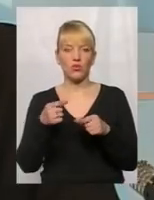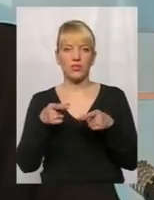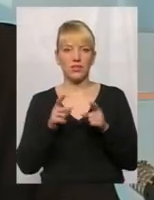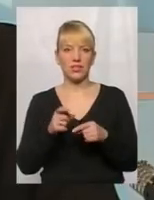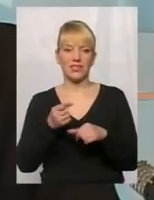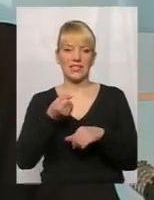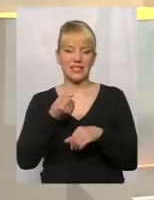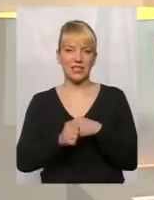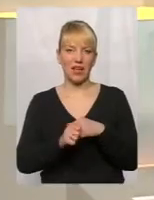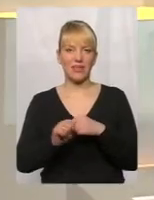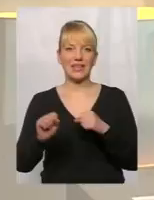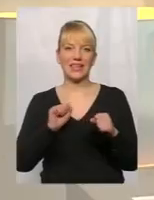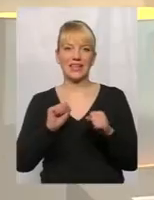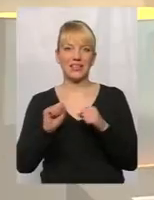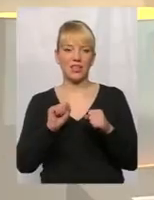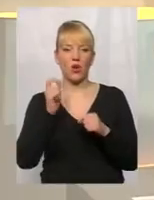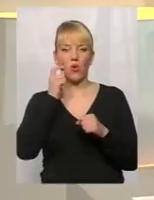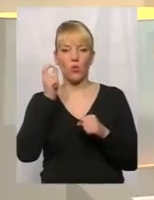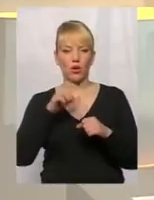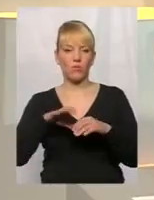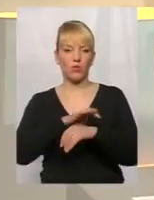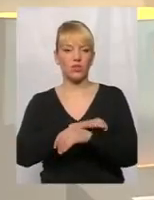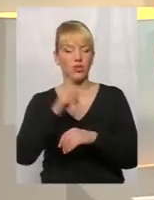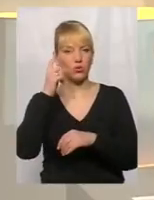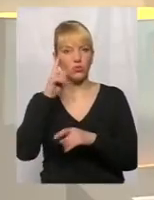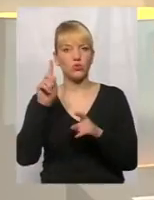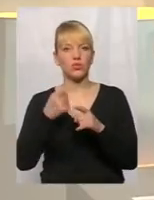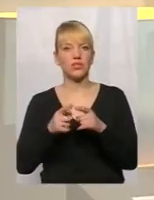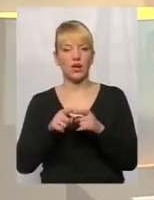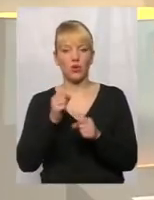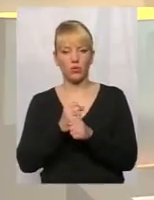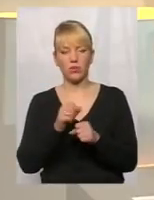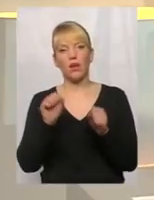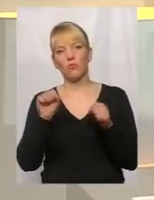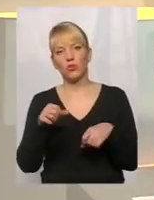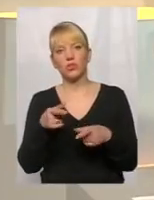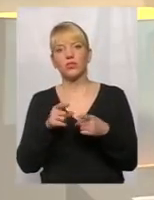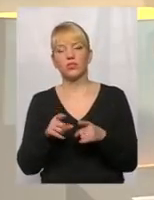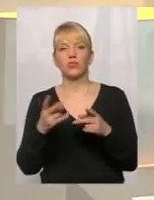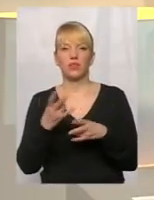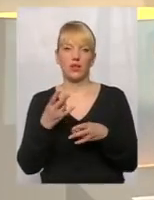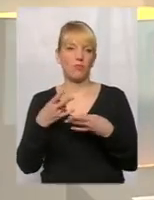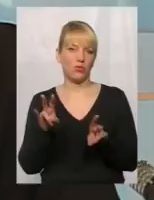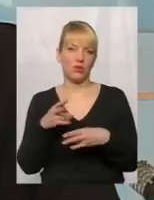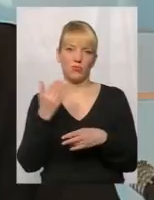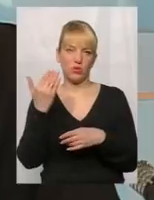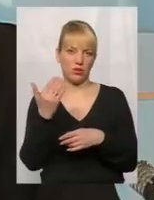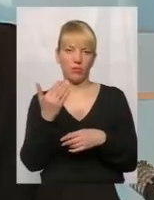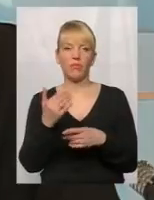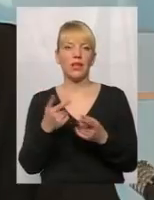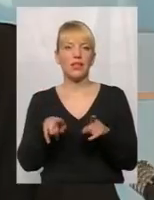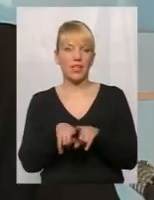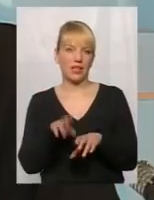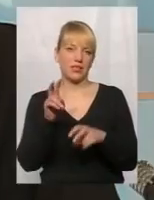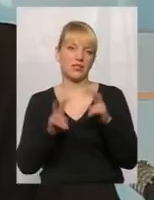Міністерства Укрпротезу задуматися, а що ж це робиться, і може дійсно того підприємства в Хмельницькій області не потрібно. Тому я